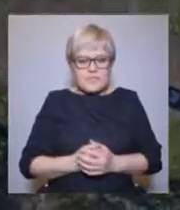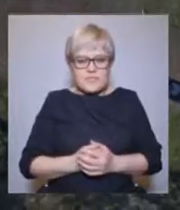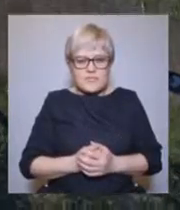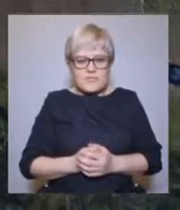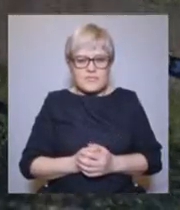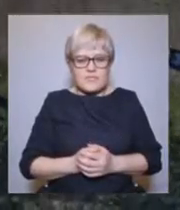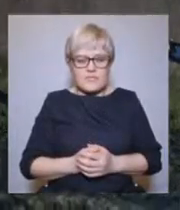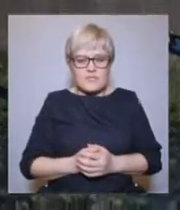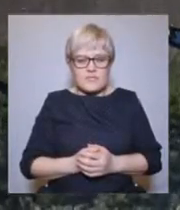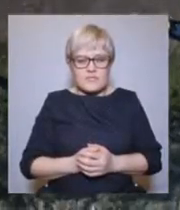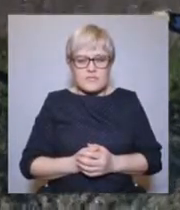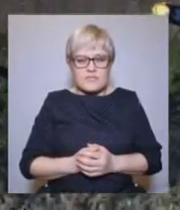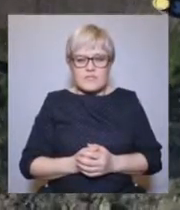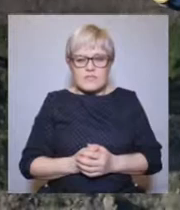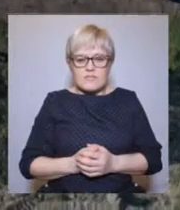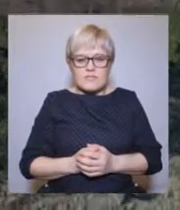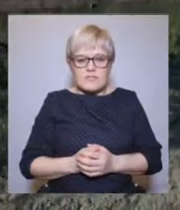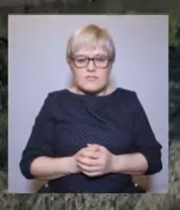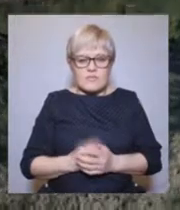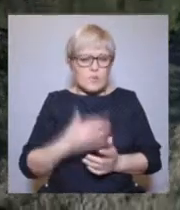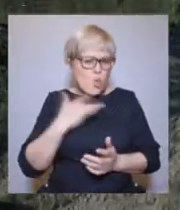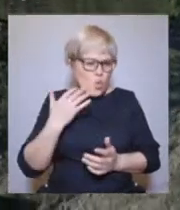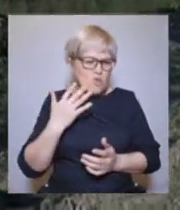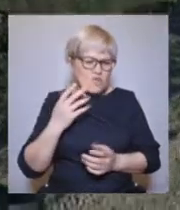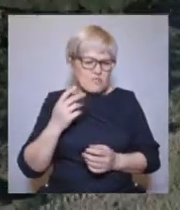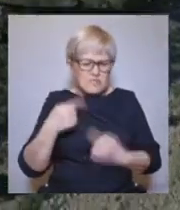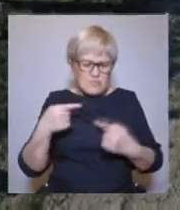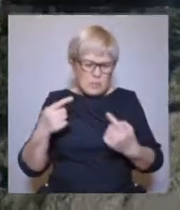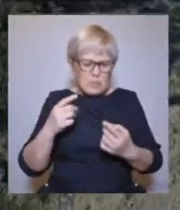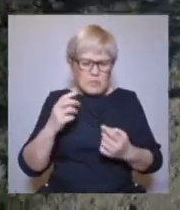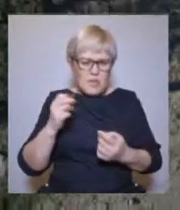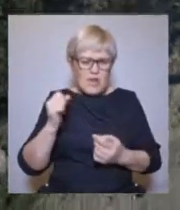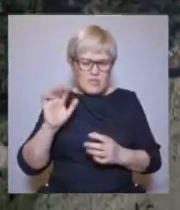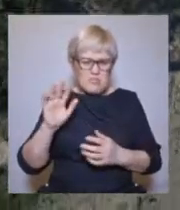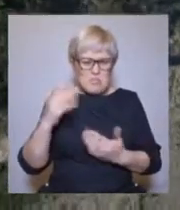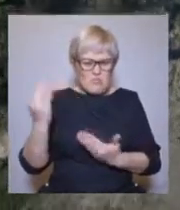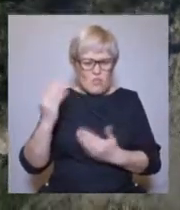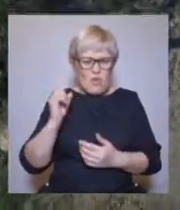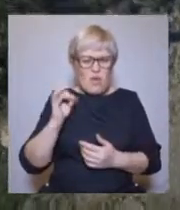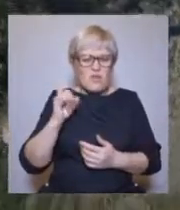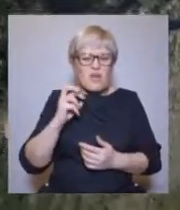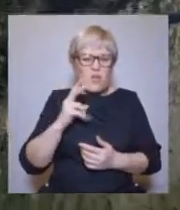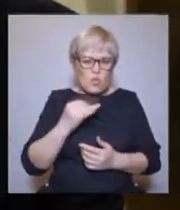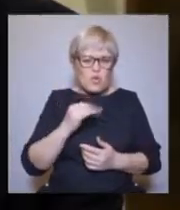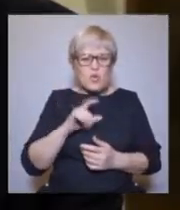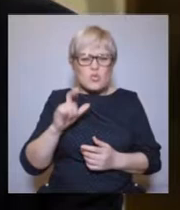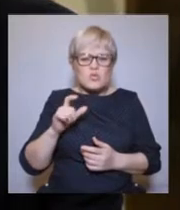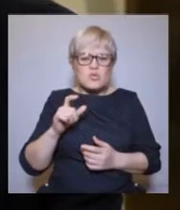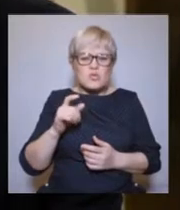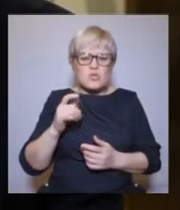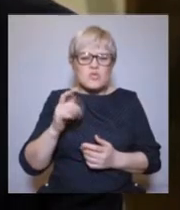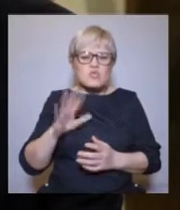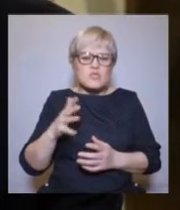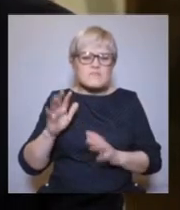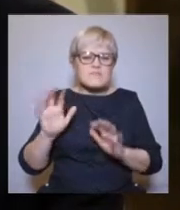Судьба у предметов археологии, которые разносятся по домам, очень скоротечна. То есть они где-то теряются и все. То есть